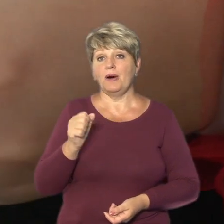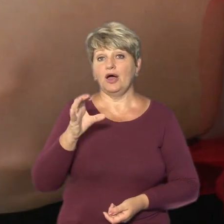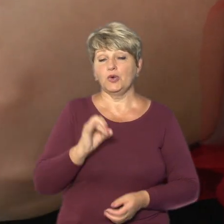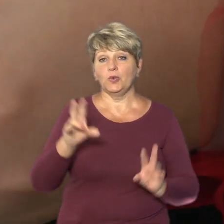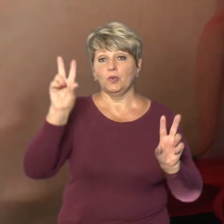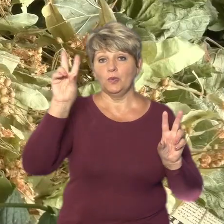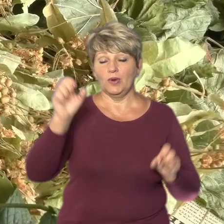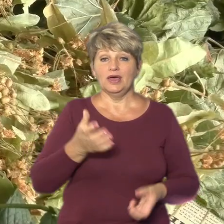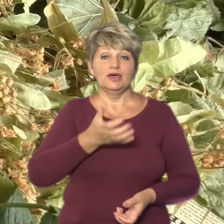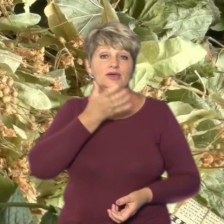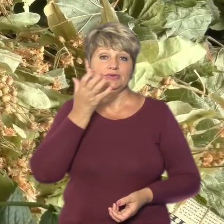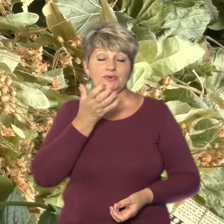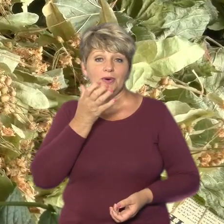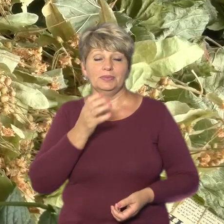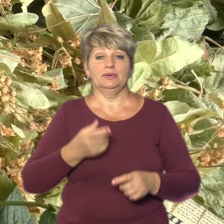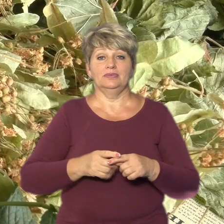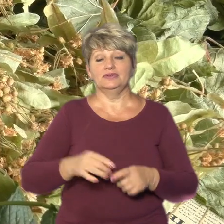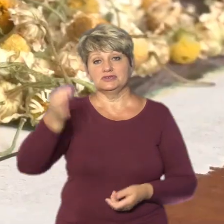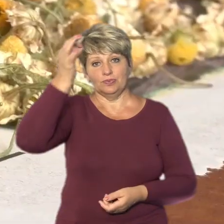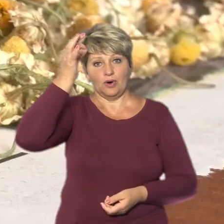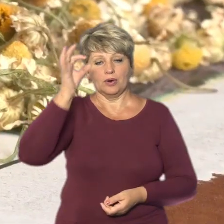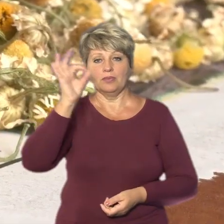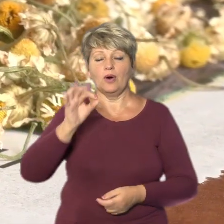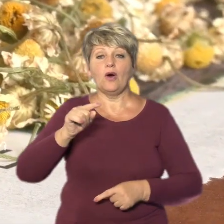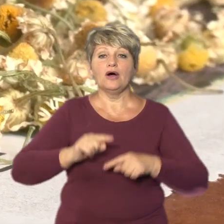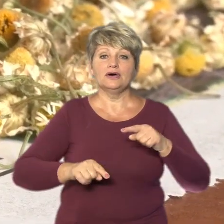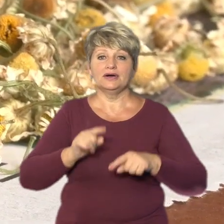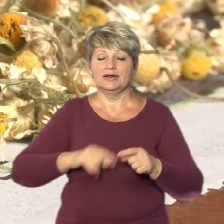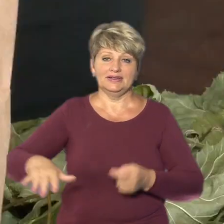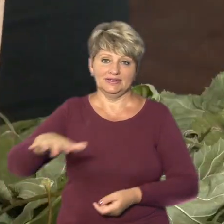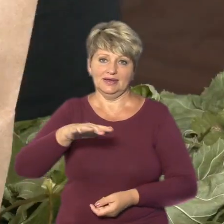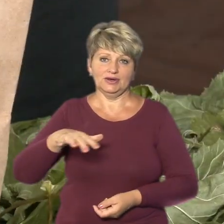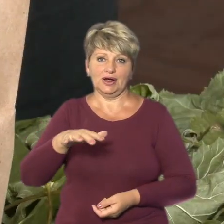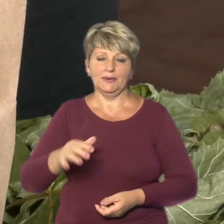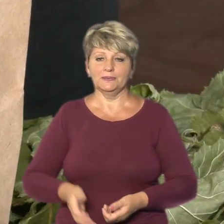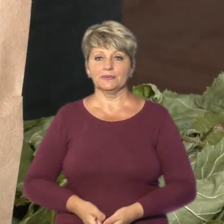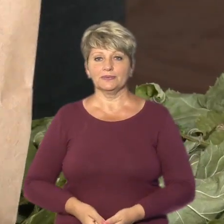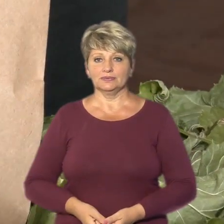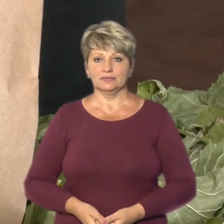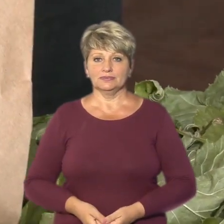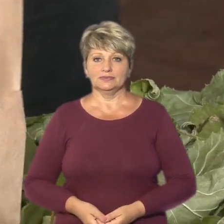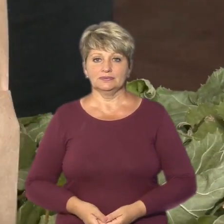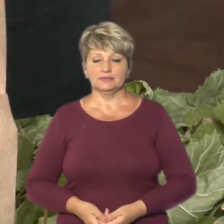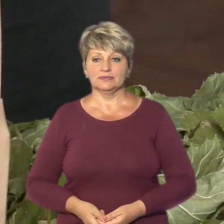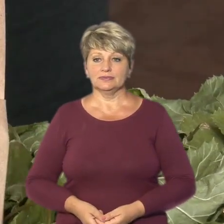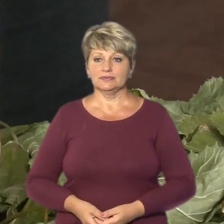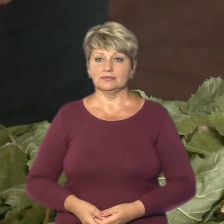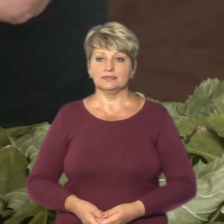напоєм, а й теплими спогадами про відний край. Вікторія Гончарук, Олександр Кулик. Новини на Суспільному. Черкащина.